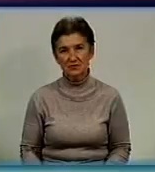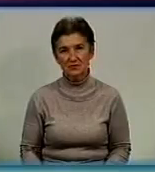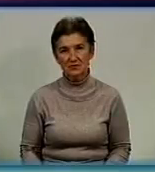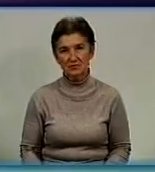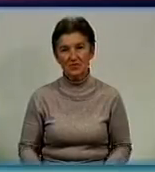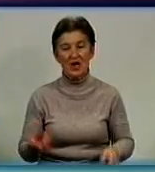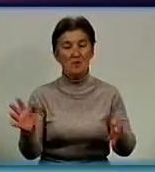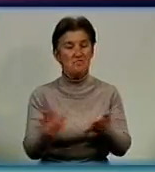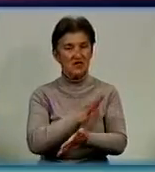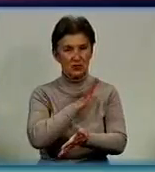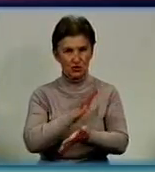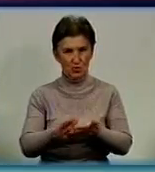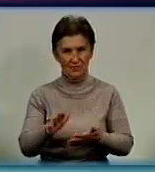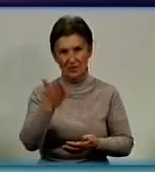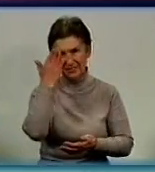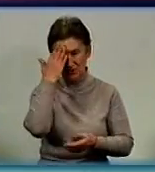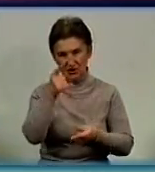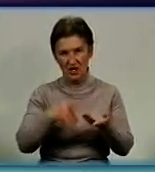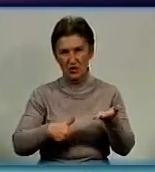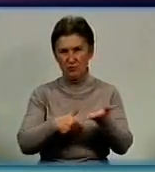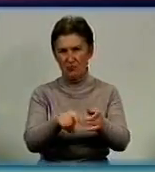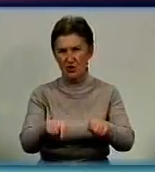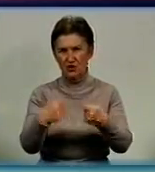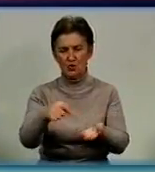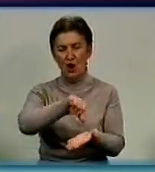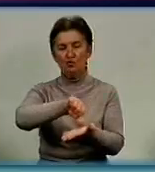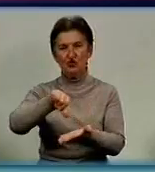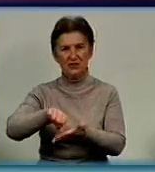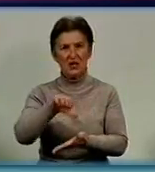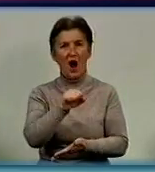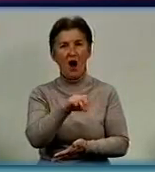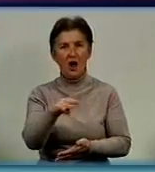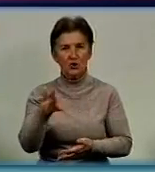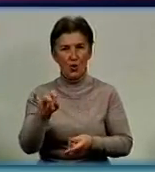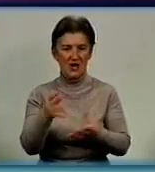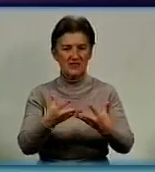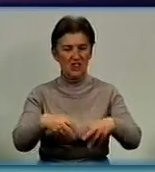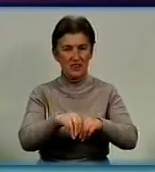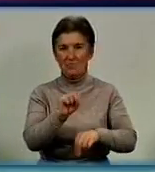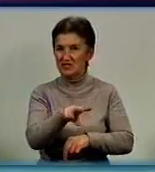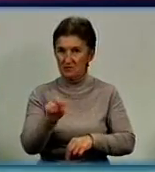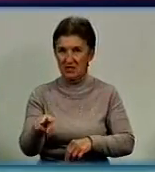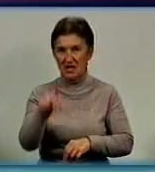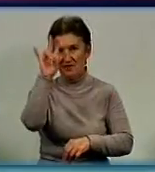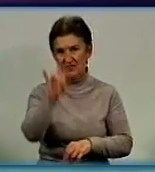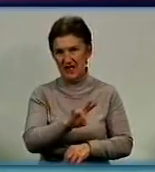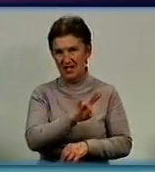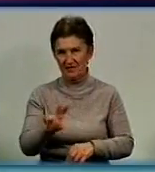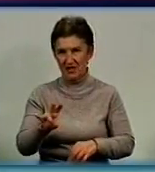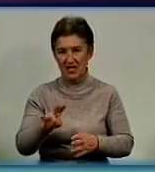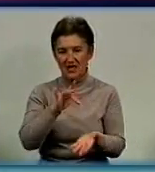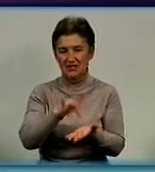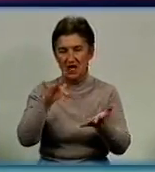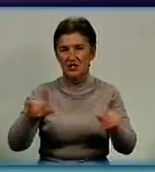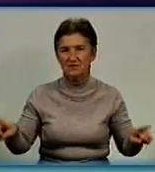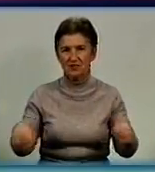Безкоштовну психологічну допомогу надають учасникам АТО та членам їх родини у Кіровоградській церкві. Центр створили на базі